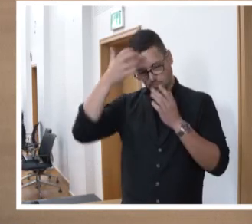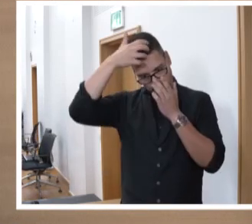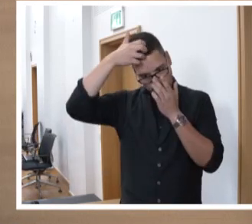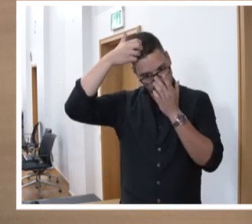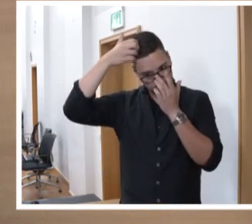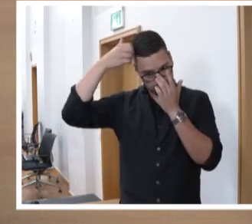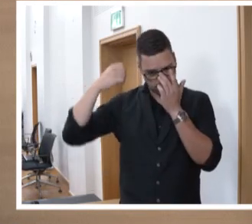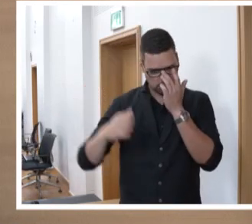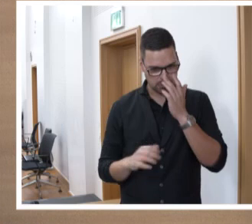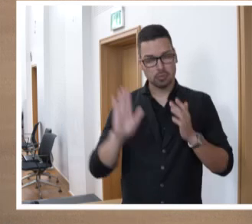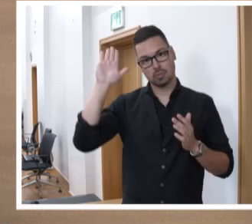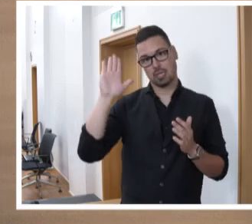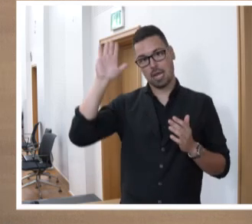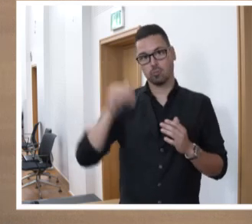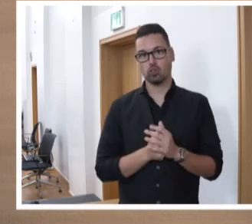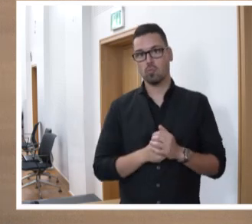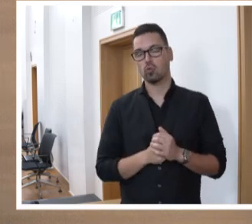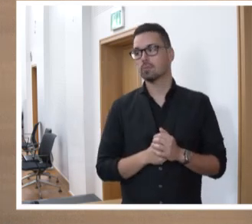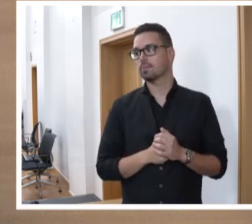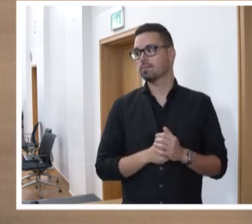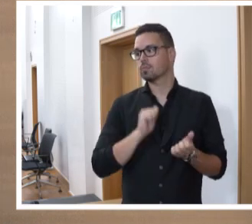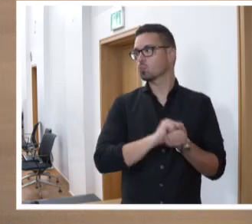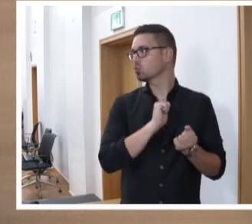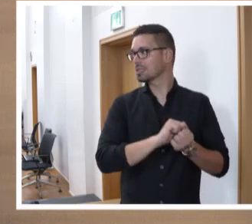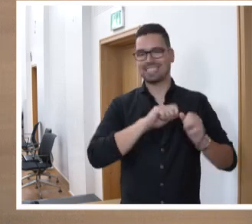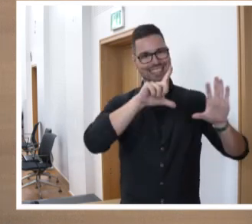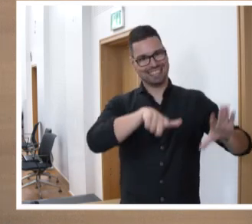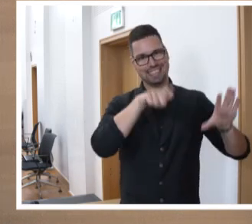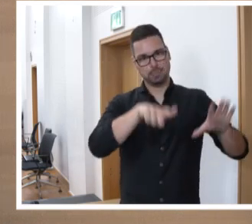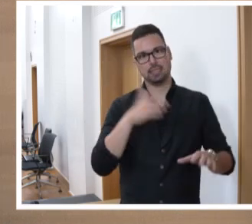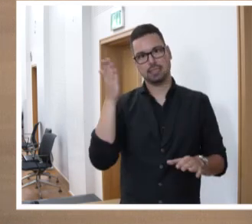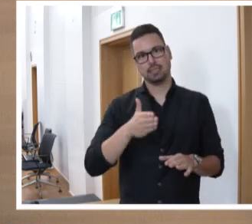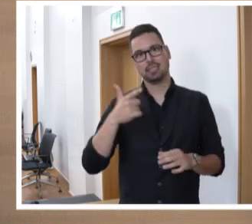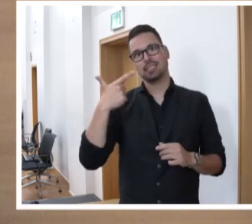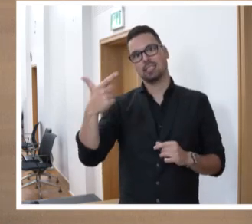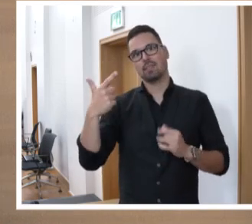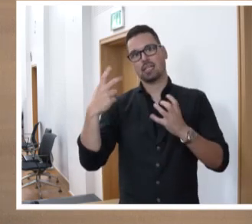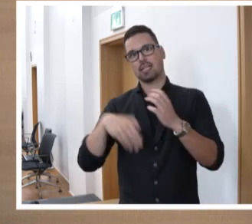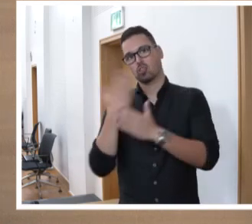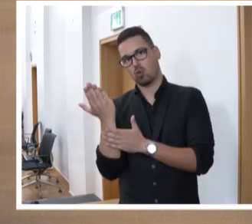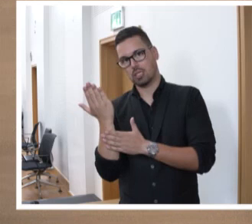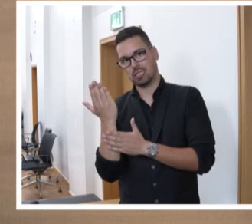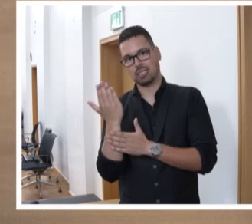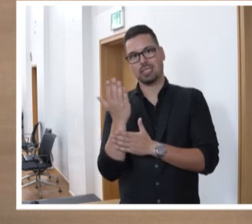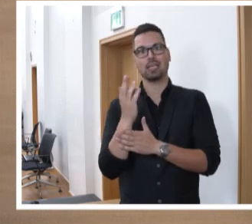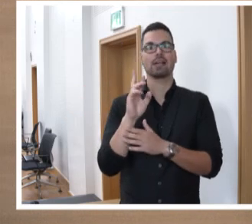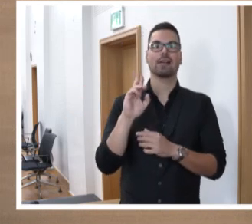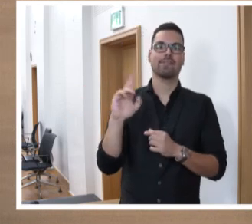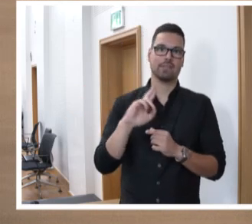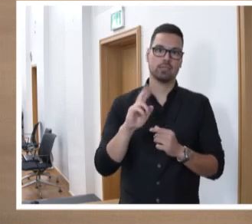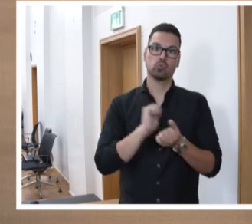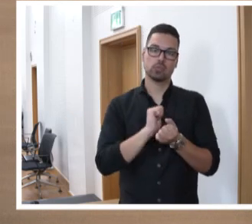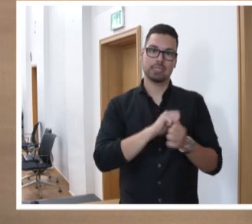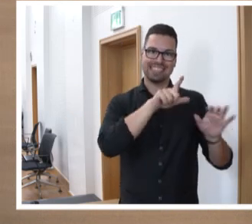Wir kommen zur Abstimmung über den Gesetzentwurf Drucksache 17-82 neu. Wer für die Annahme der Drucksache